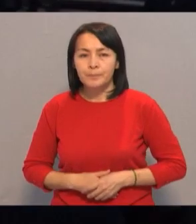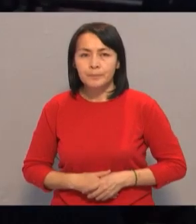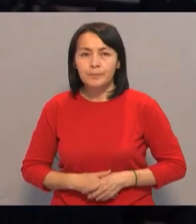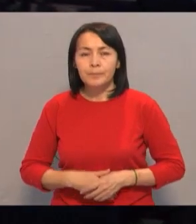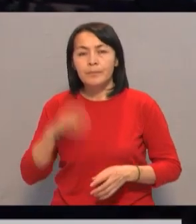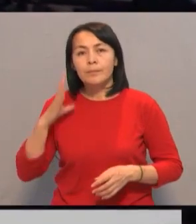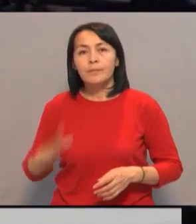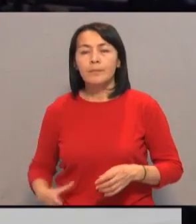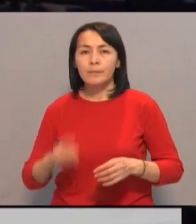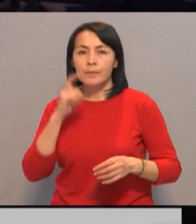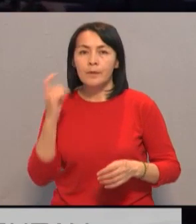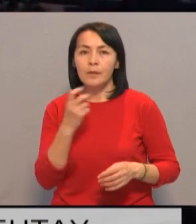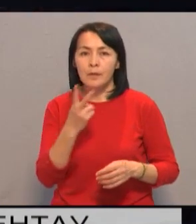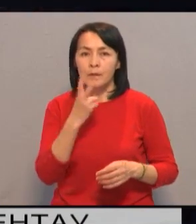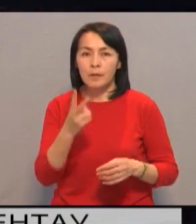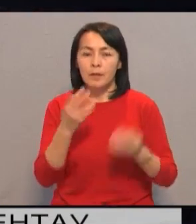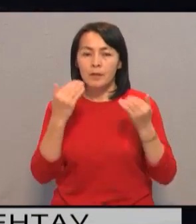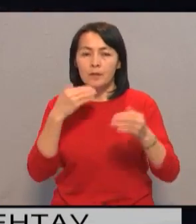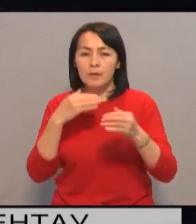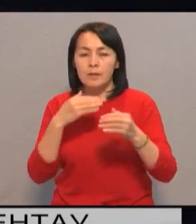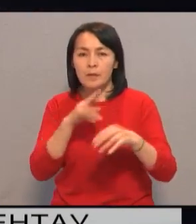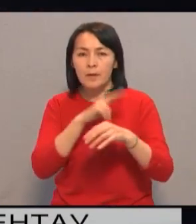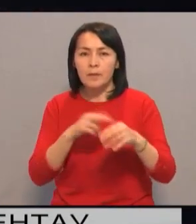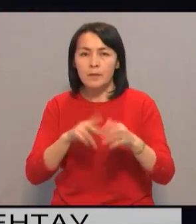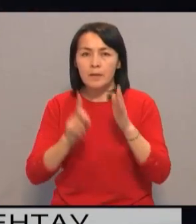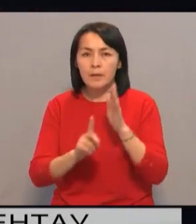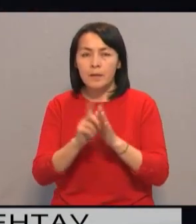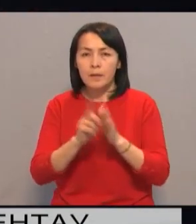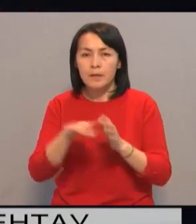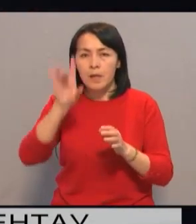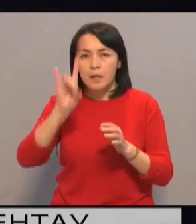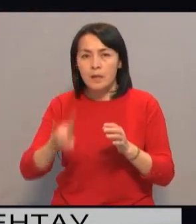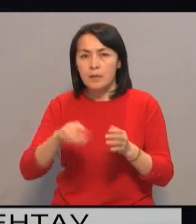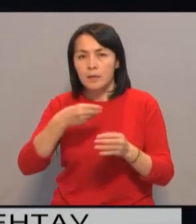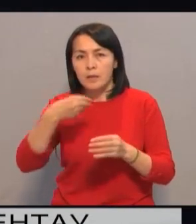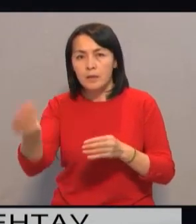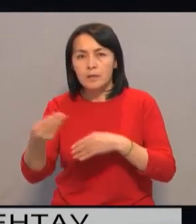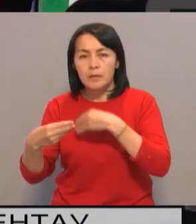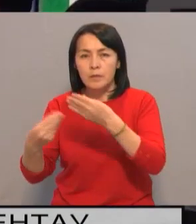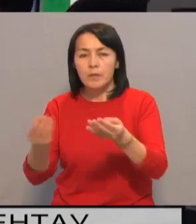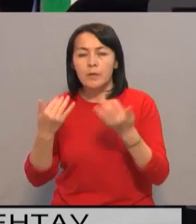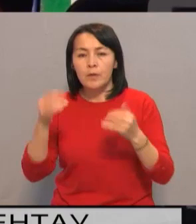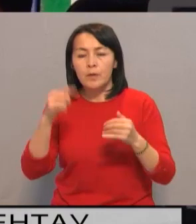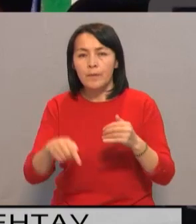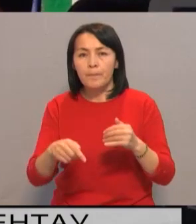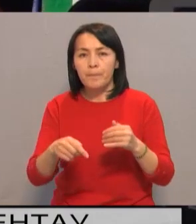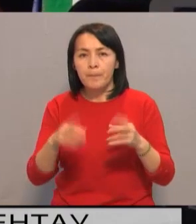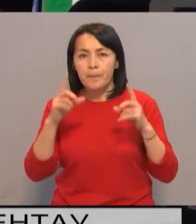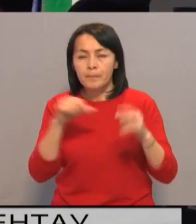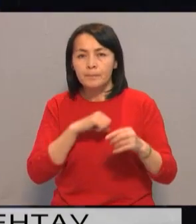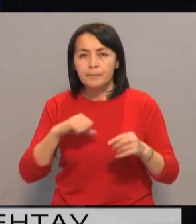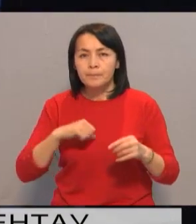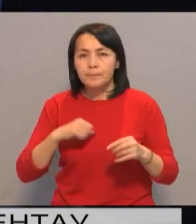При остановке водитель на глазах у полицейских в попыхах начал выкидывать пакеты с порошком на улицу. Но снять с себя